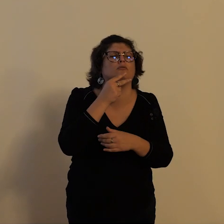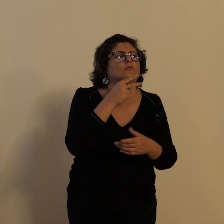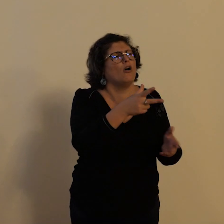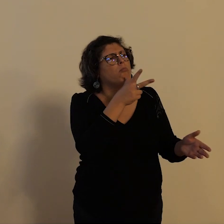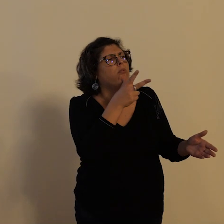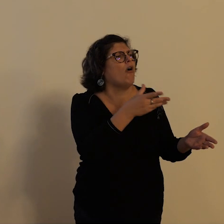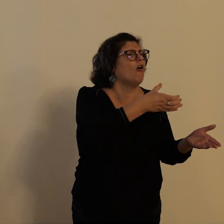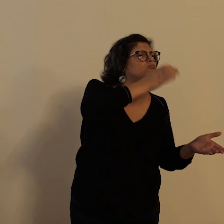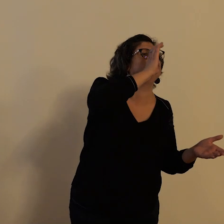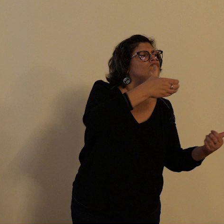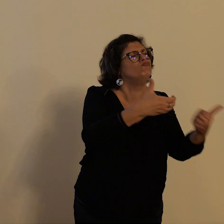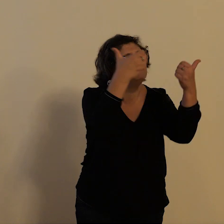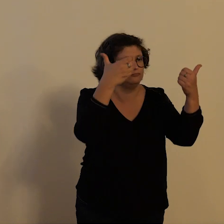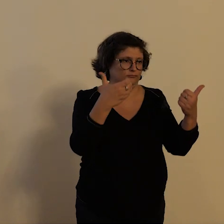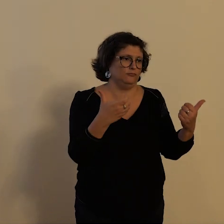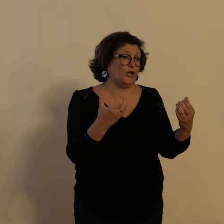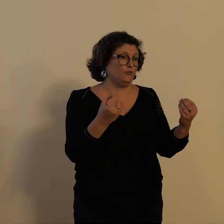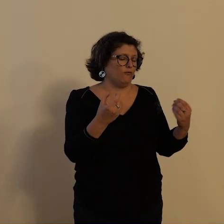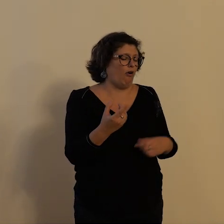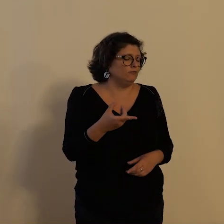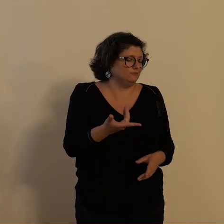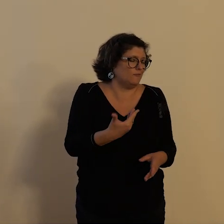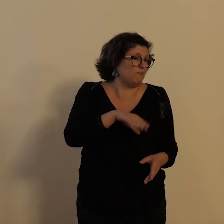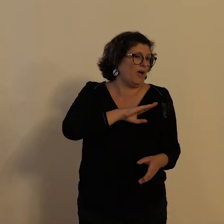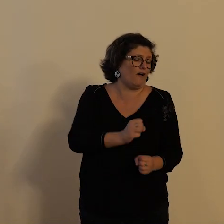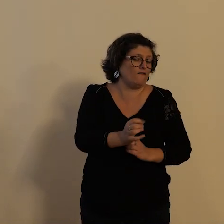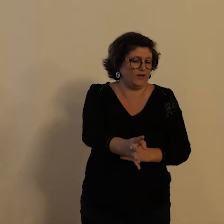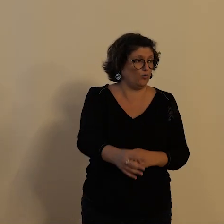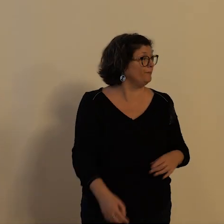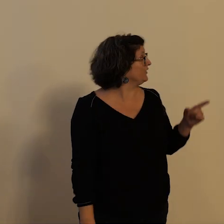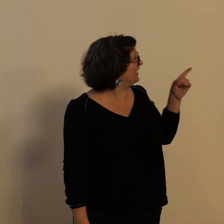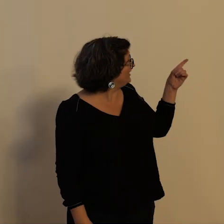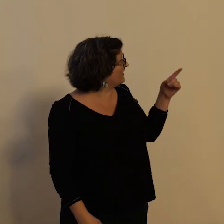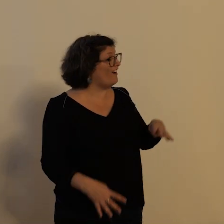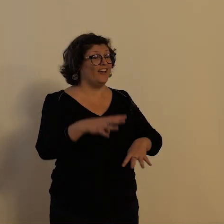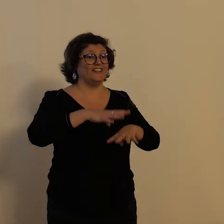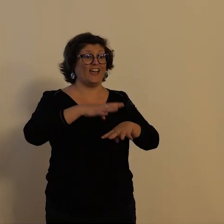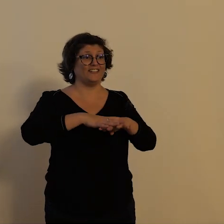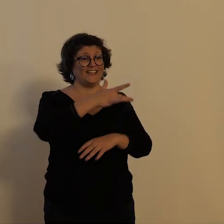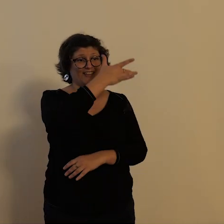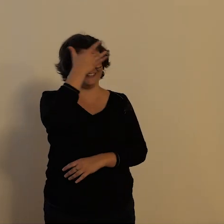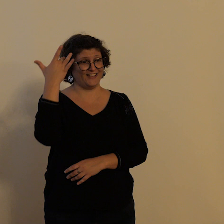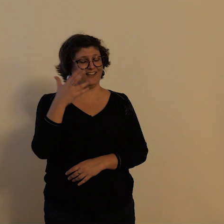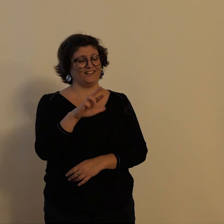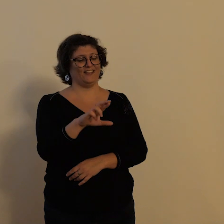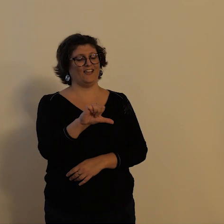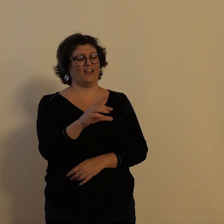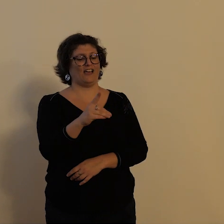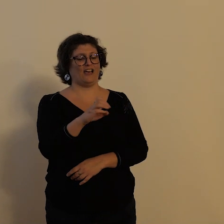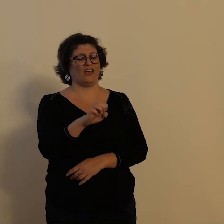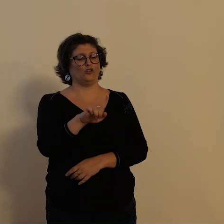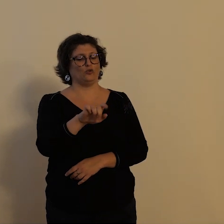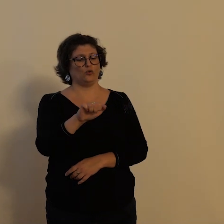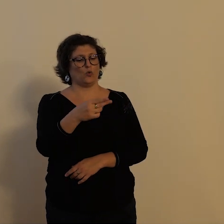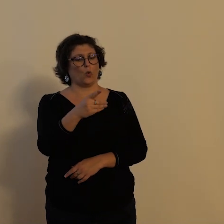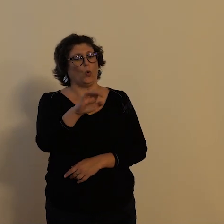du vélo ici c'est à Saint-Dradogonde vers 1964 où on voit qu'effectivement la